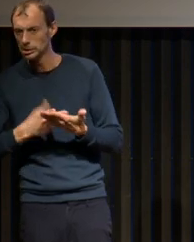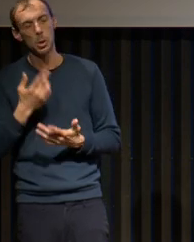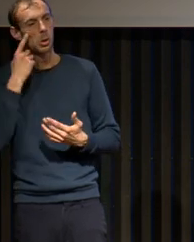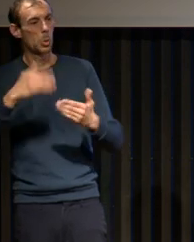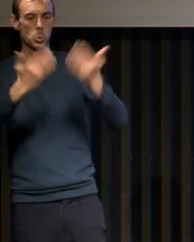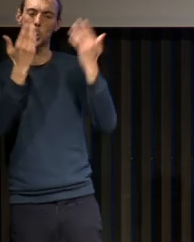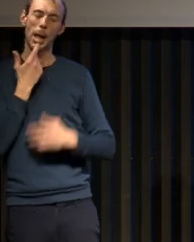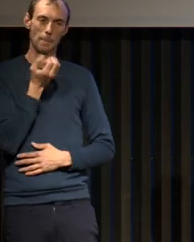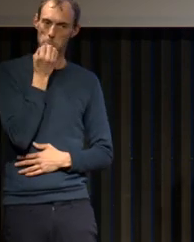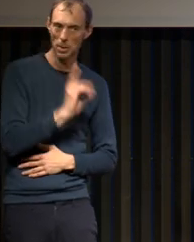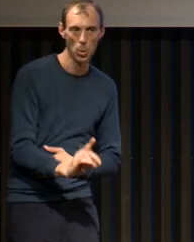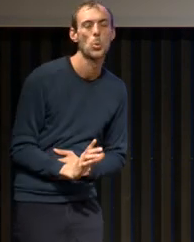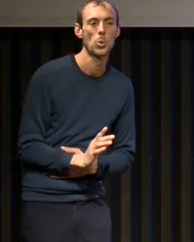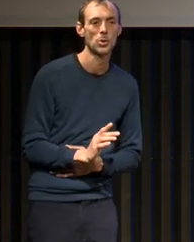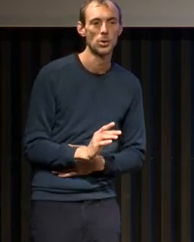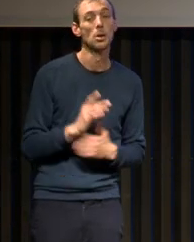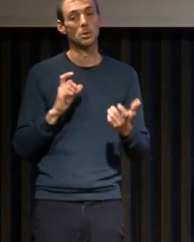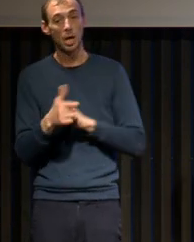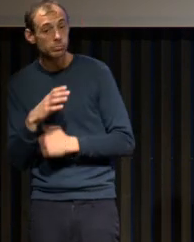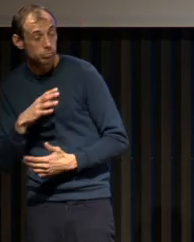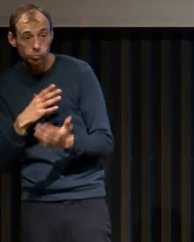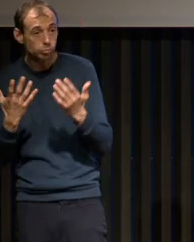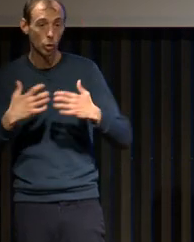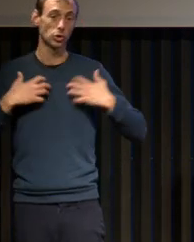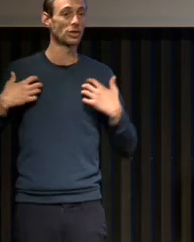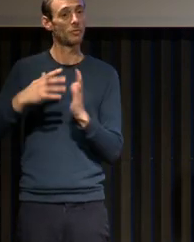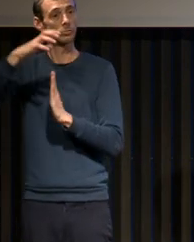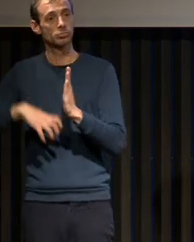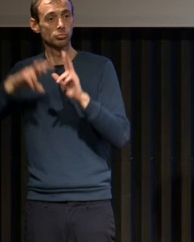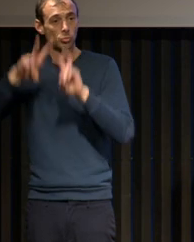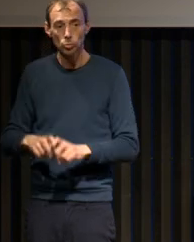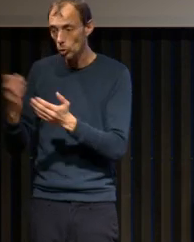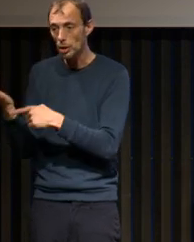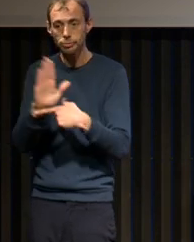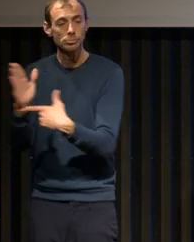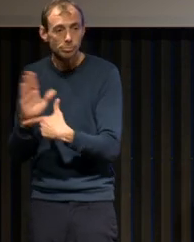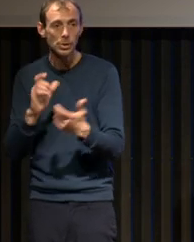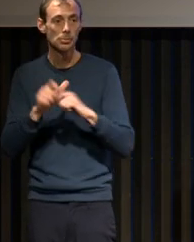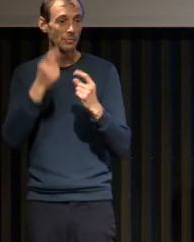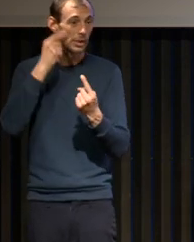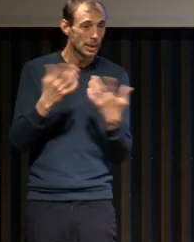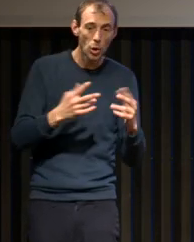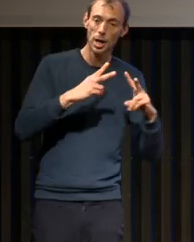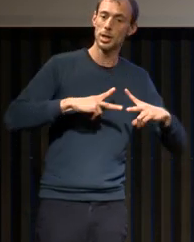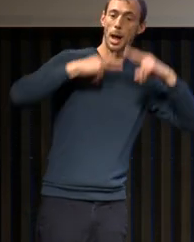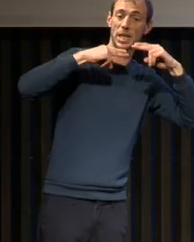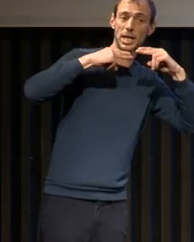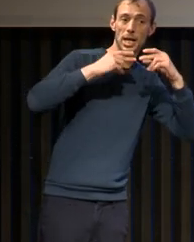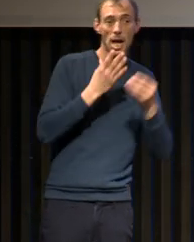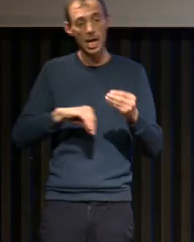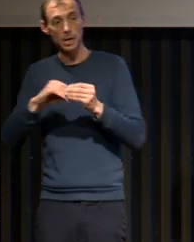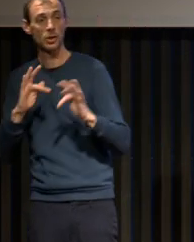présentés, il y a des publications scientifiques qui sont présentées lors de son congrès, entre le lien entre les apnées et la pression artérielle, ils ont poussé des canules dans